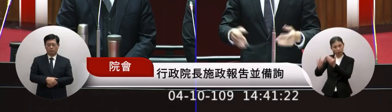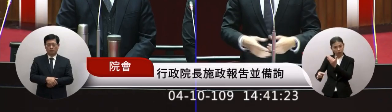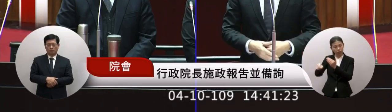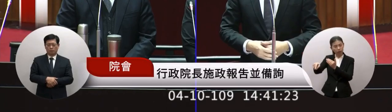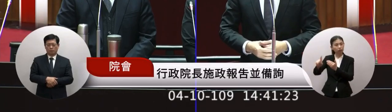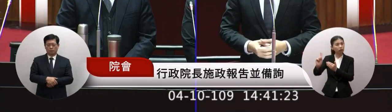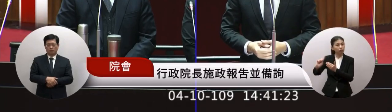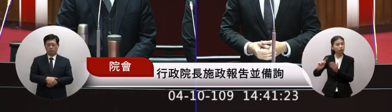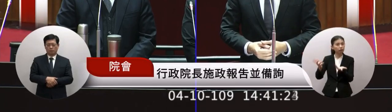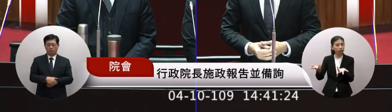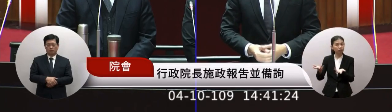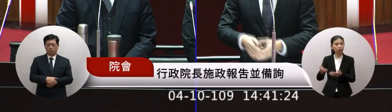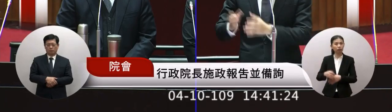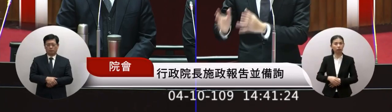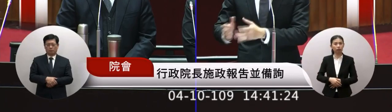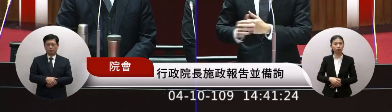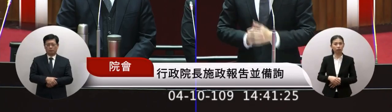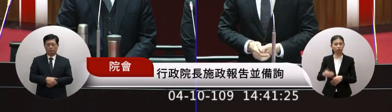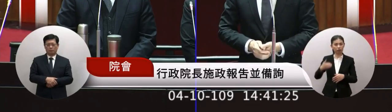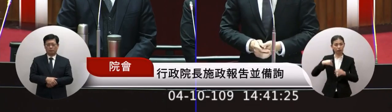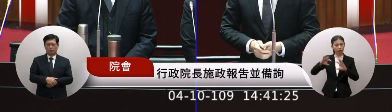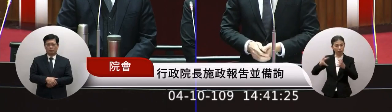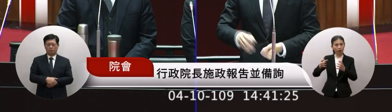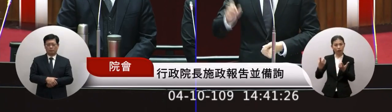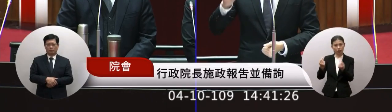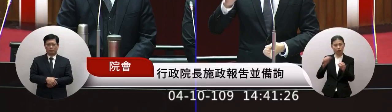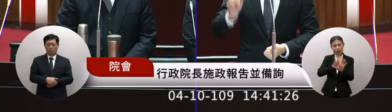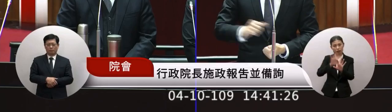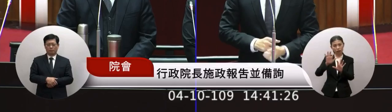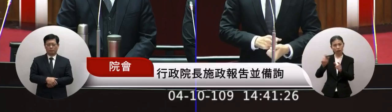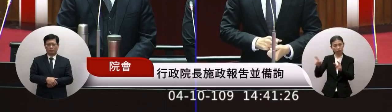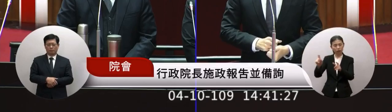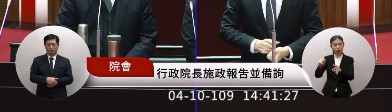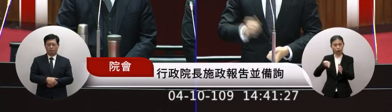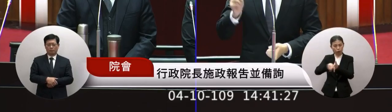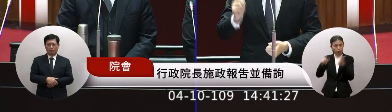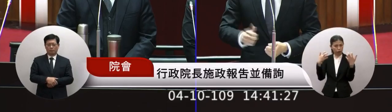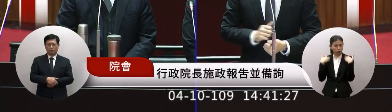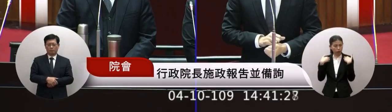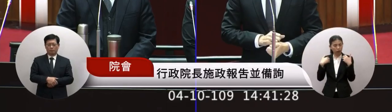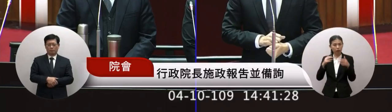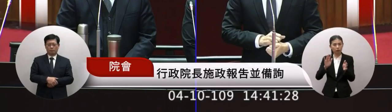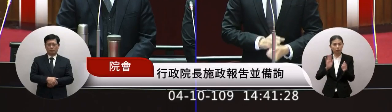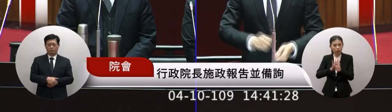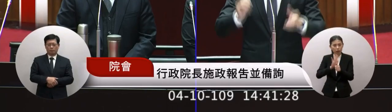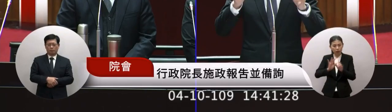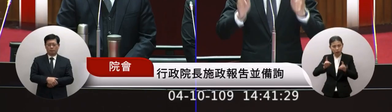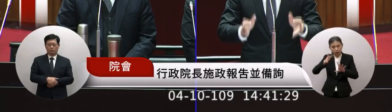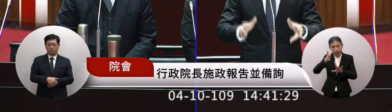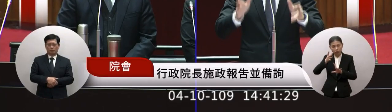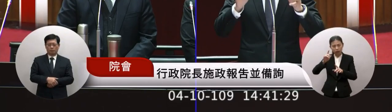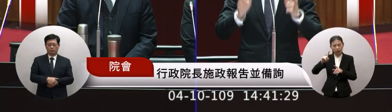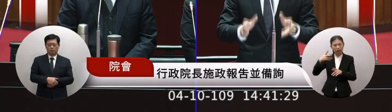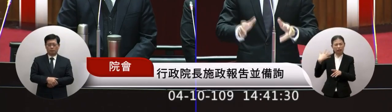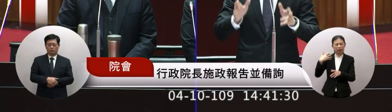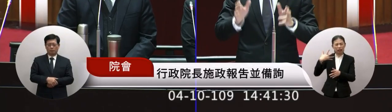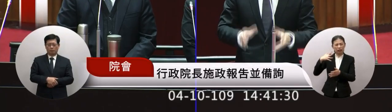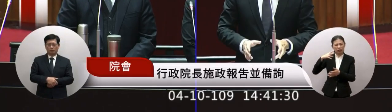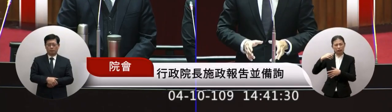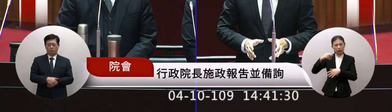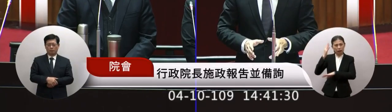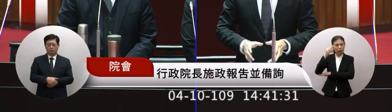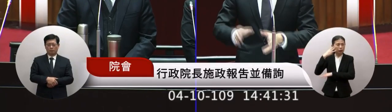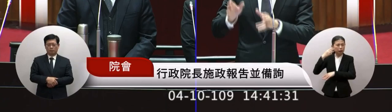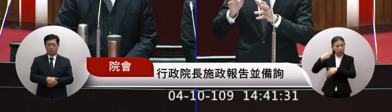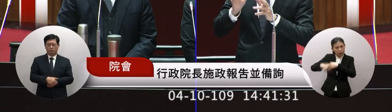aterial Claims against Germany法國也有相關的機構英國也有連韓國也有就是尖對政治